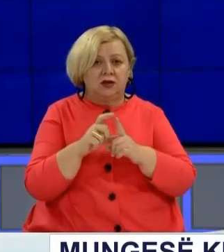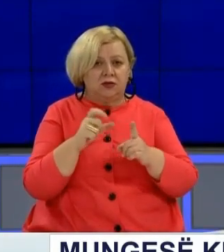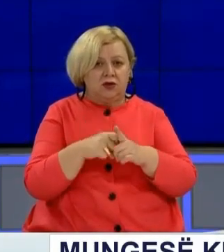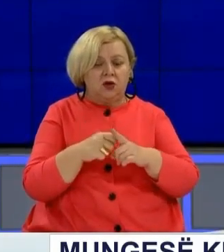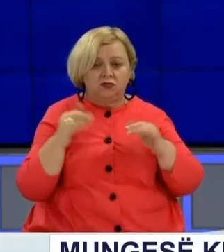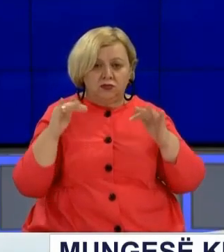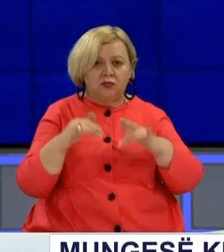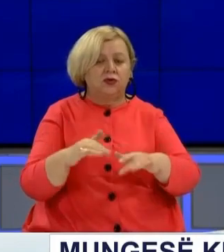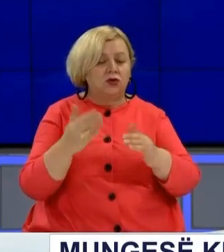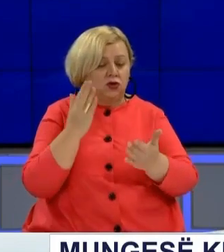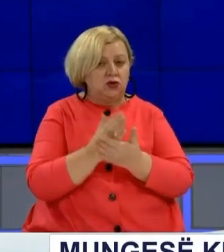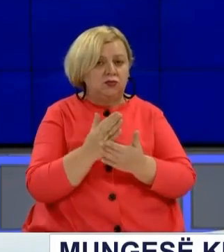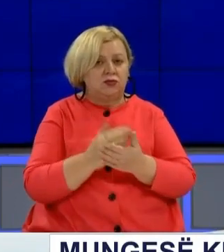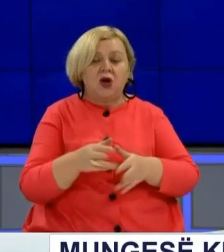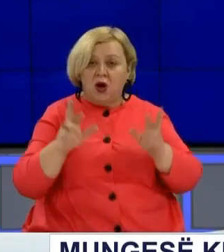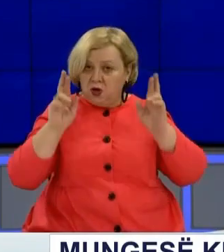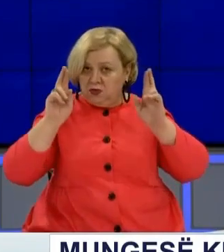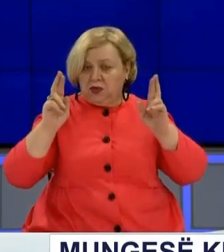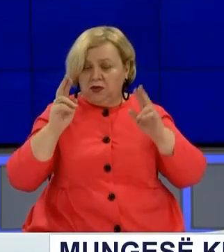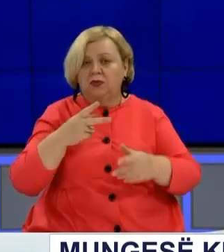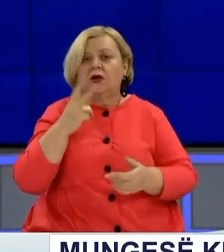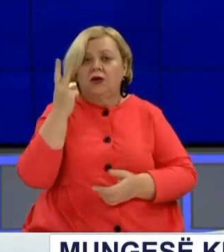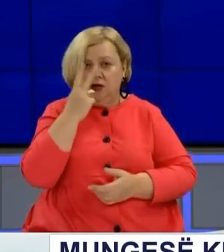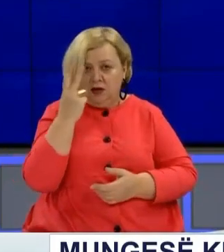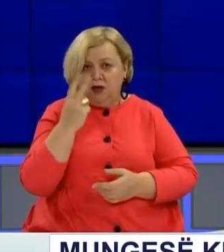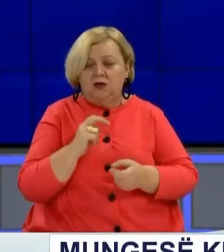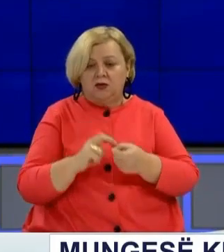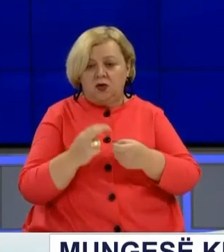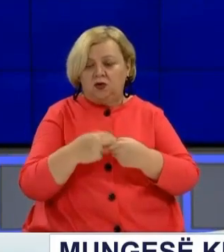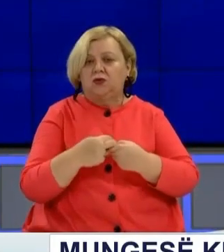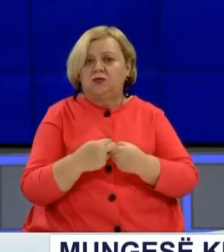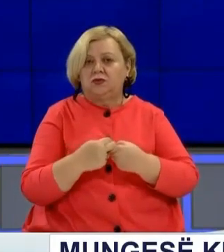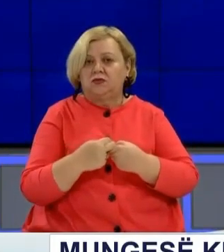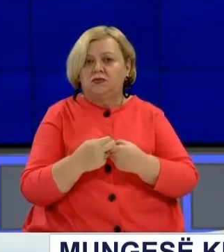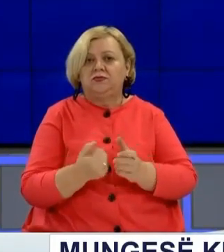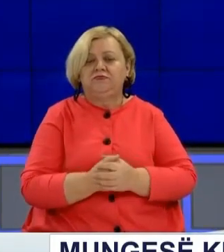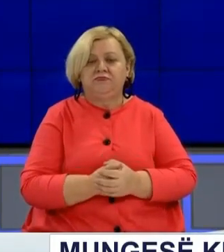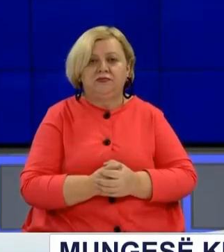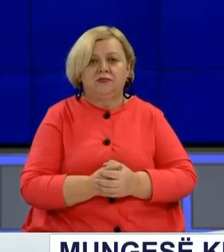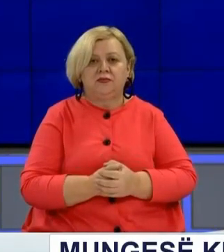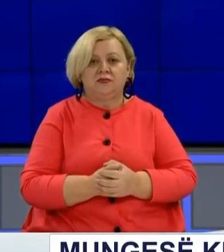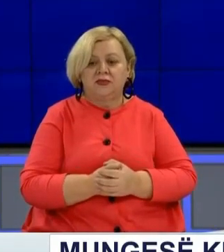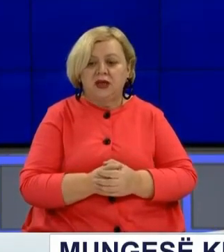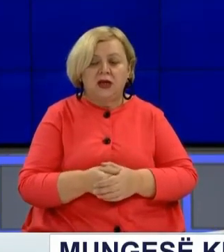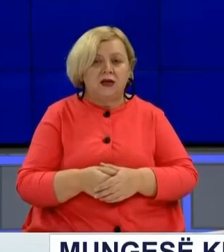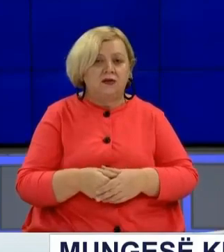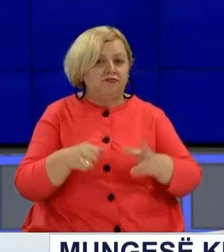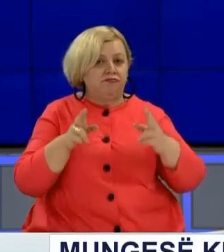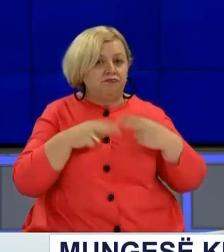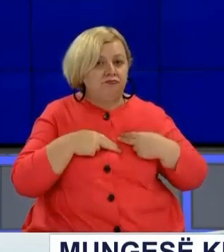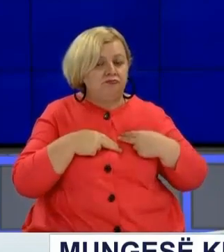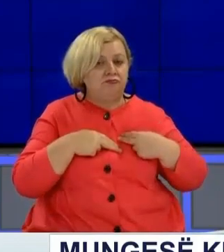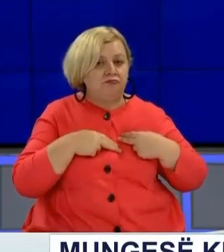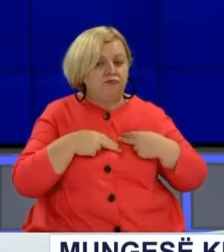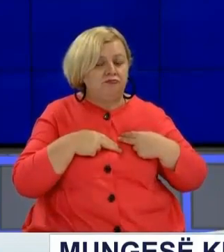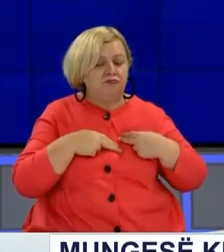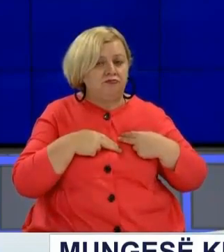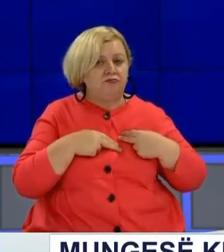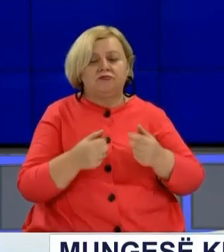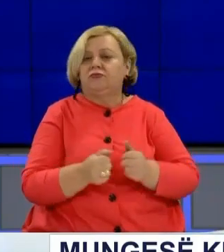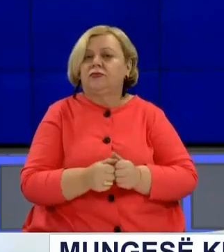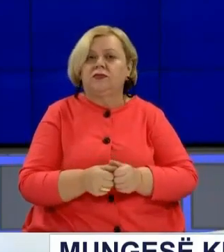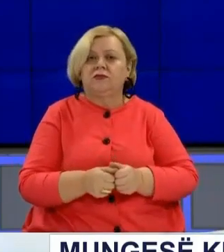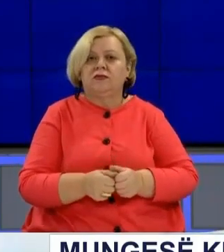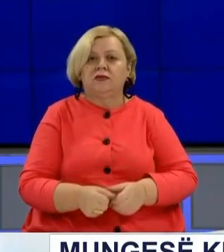kanë qenë gjitha kësa. A shpresujmë në mirë kuptimin edhe të partnerve tjetë koalicionit që t'i këthehen përgjëtsi që e kanë fundit e së këtë përgjëtsi e kanë para